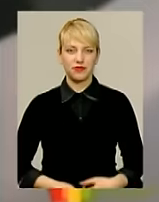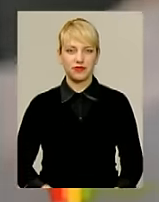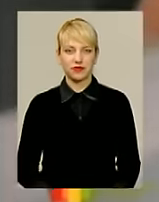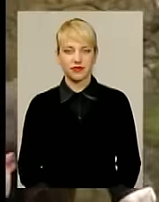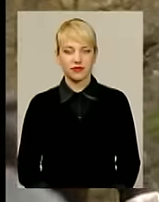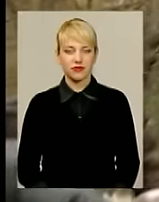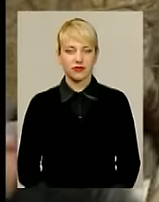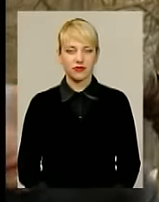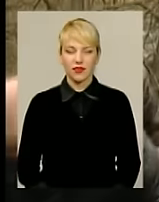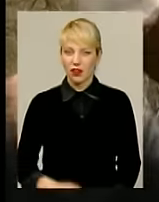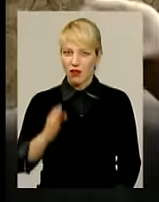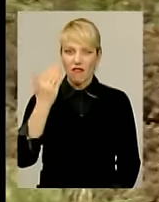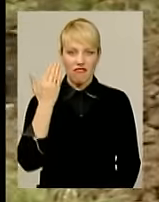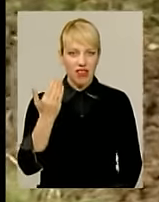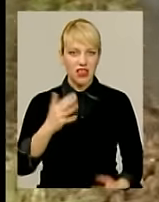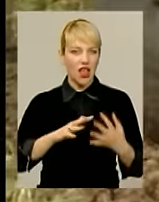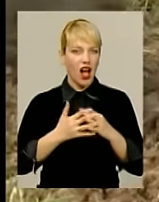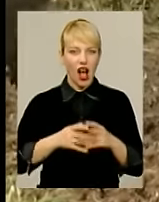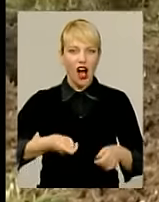Він аграрій.